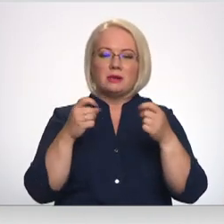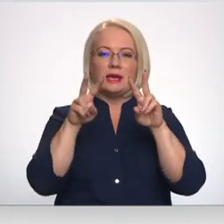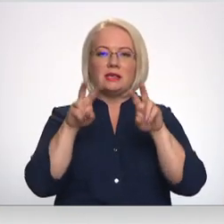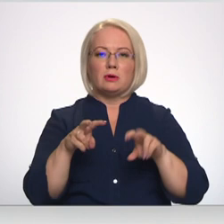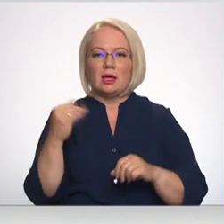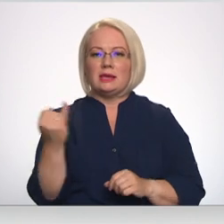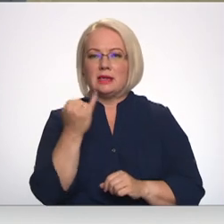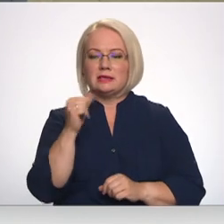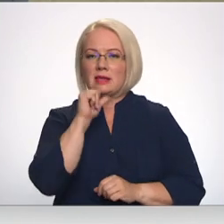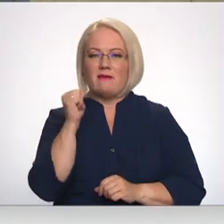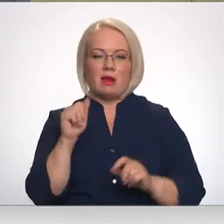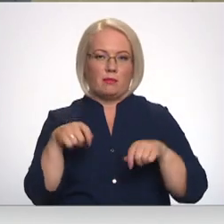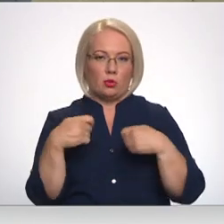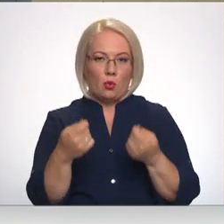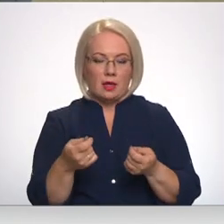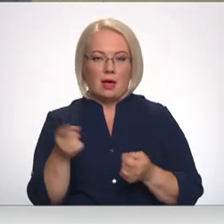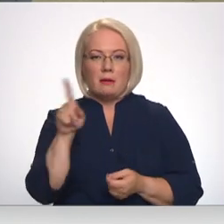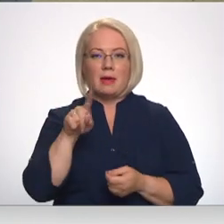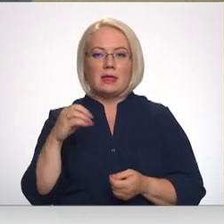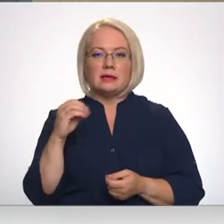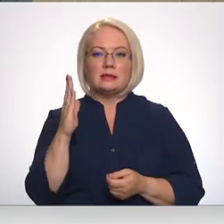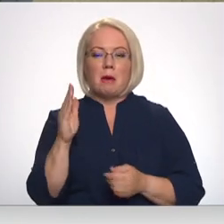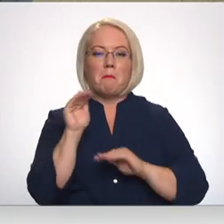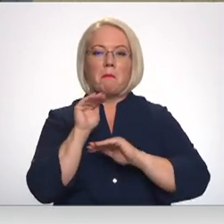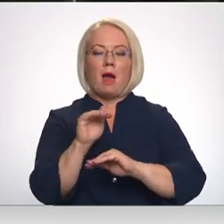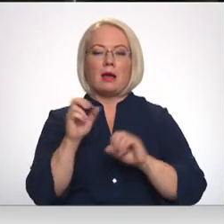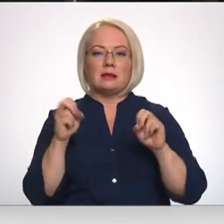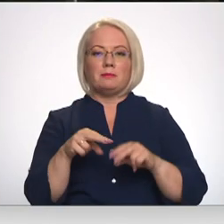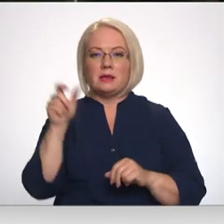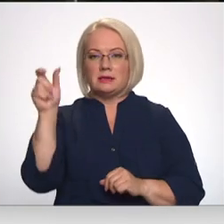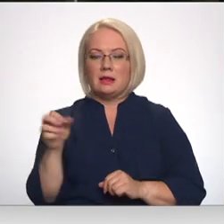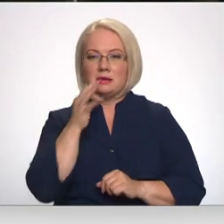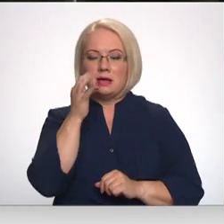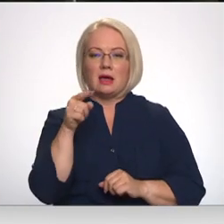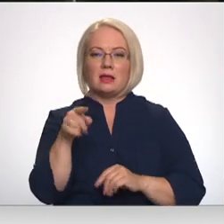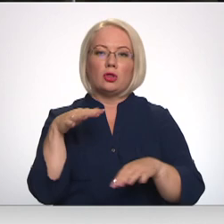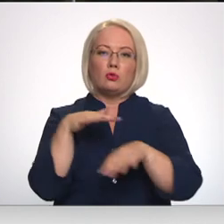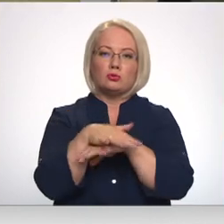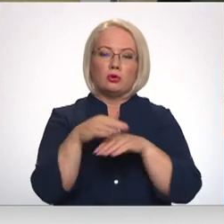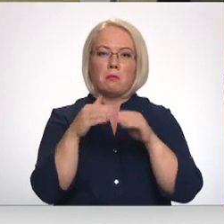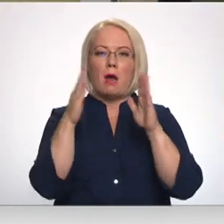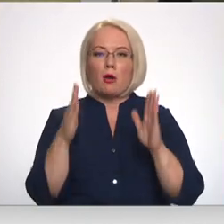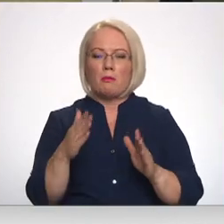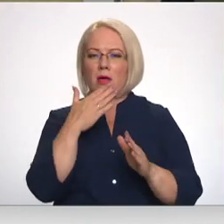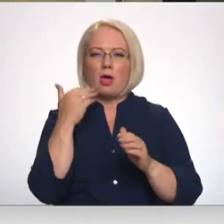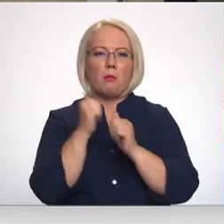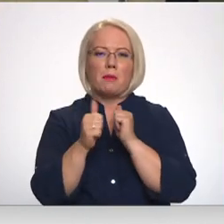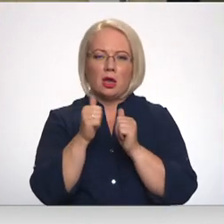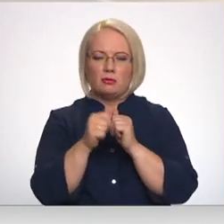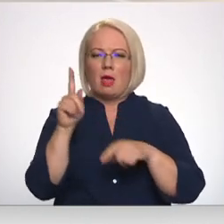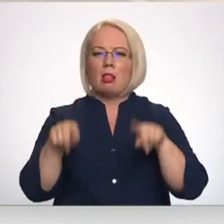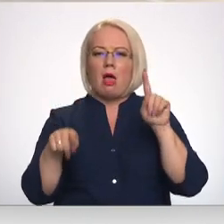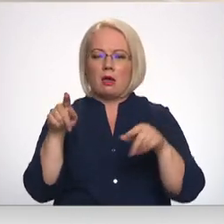interesēs nevaram sniegt. Savukārt, Seip bankas speciālisti ar ETV apliecina, ka šādi uzbrukumi bankumātiem nav bieži, tomēr ik pa laikam